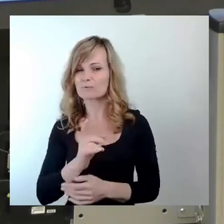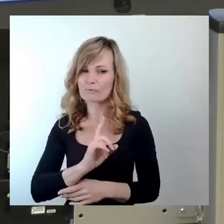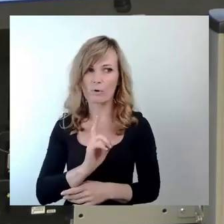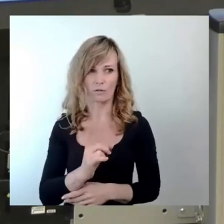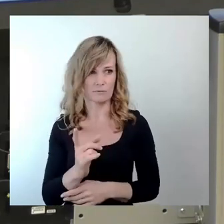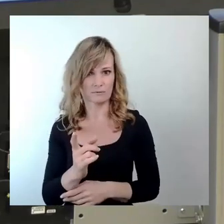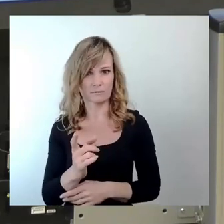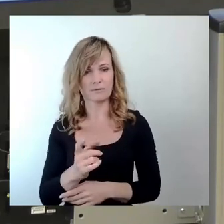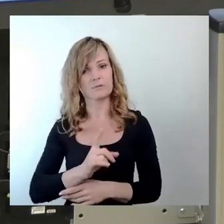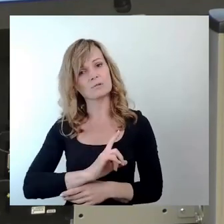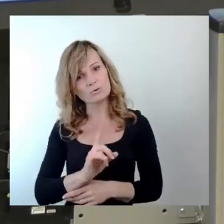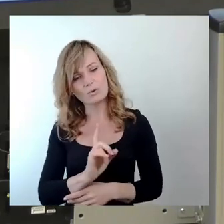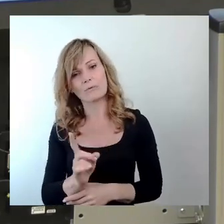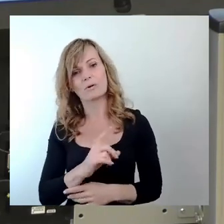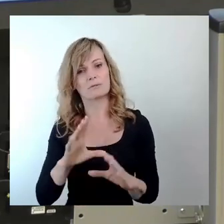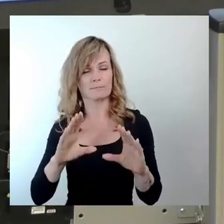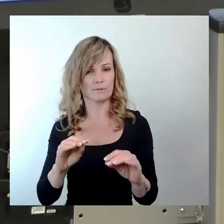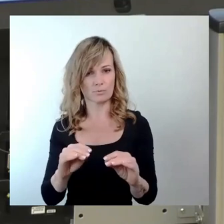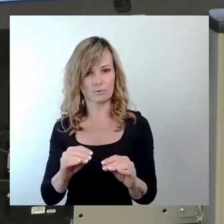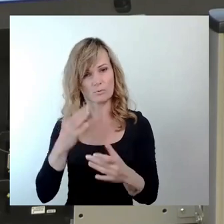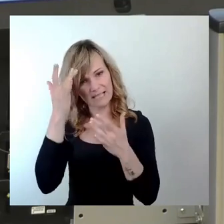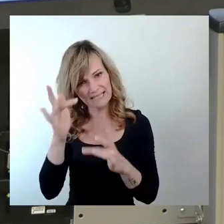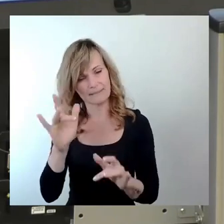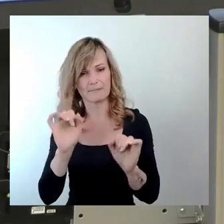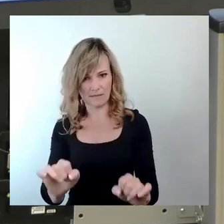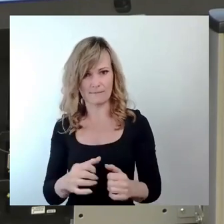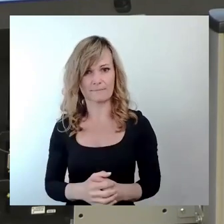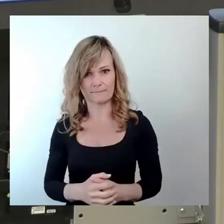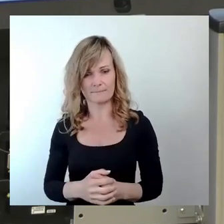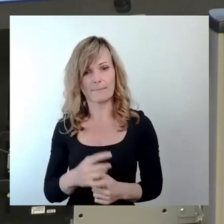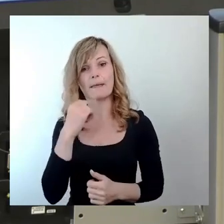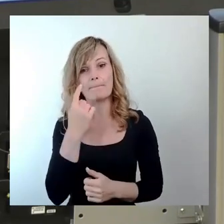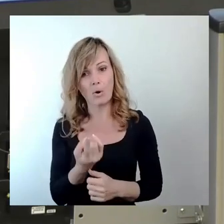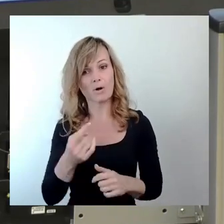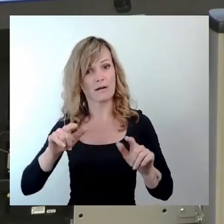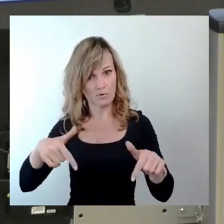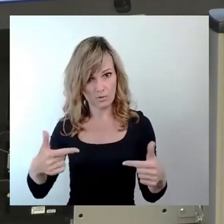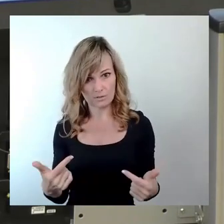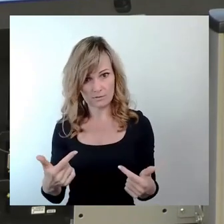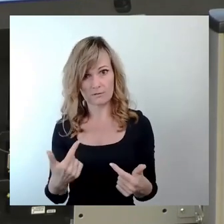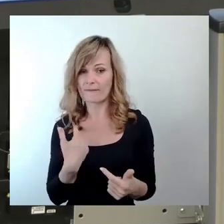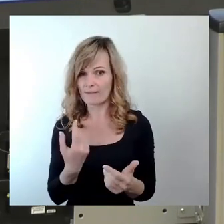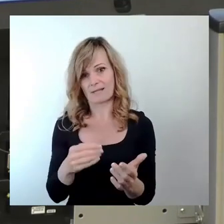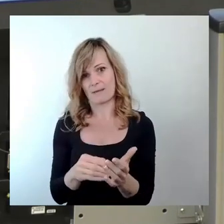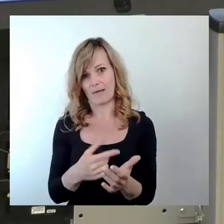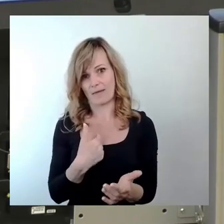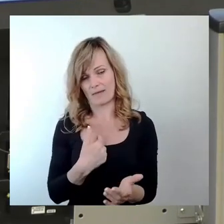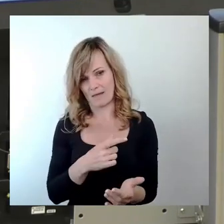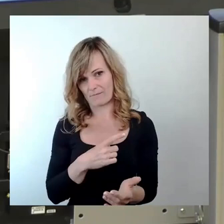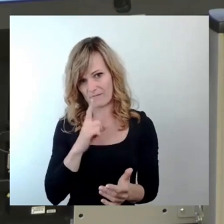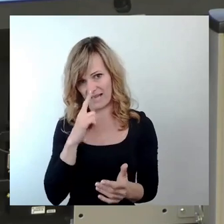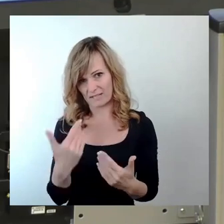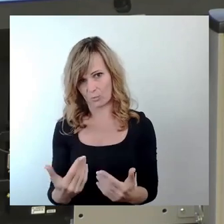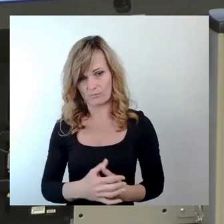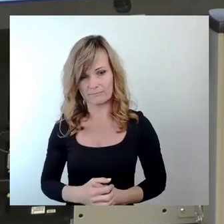sofort die Nutzung genehmigt werden kann. Morgen geht es los, wir werden dabei. Ich möchte